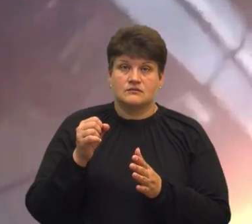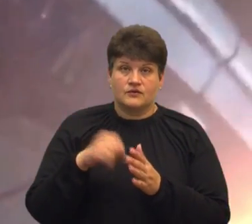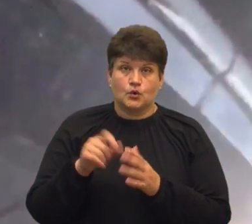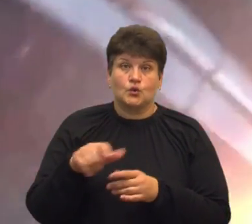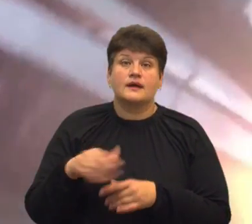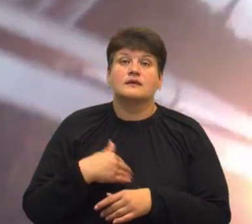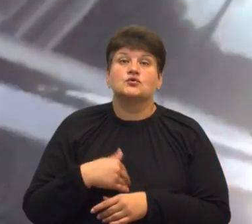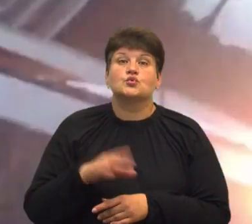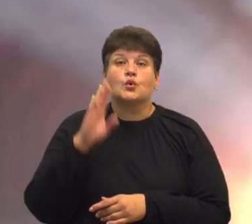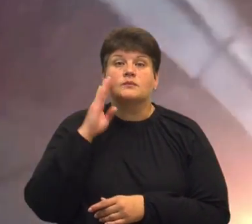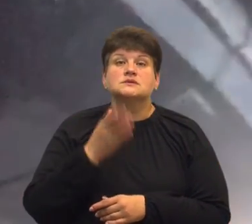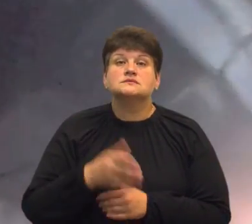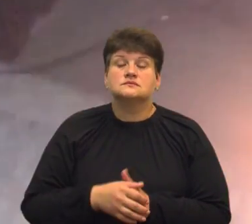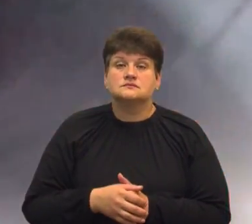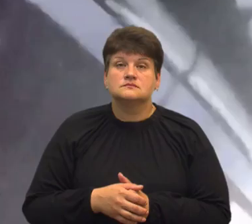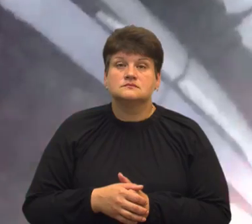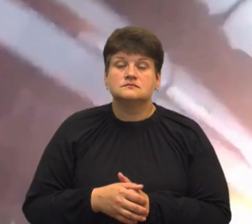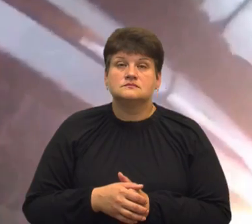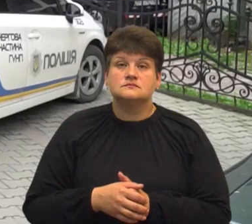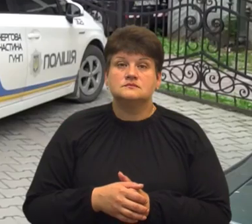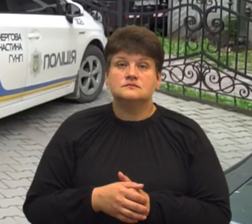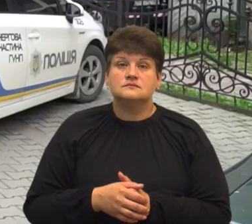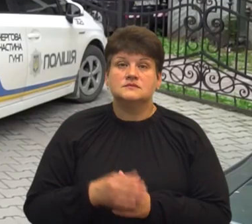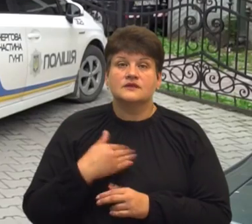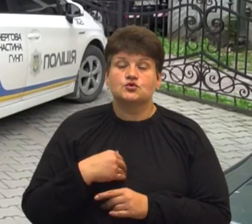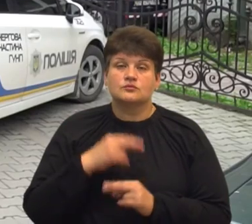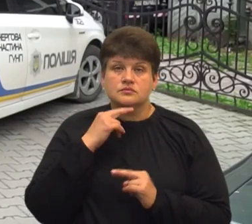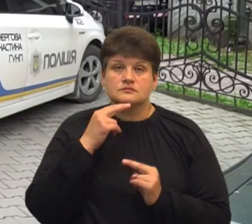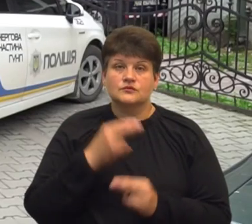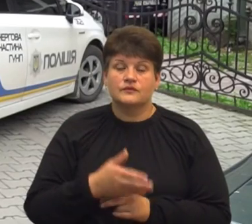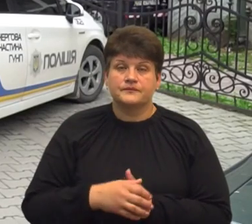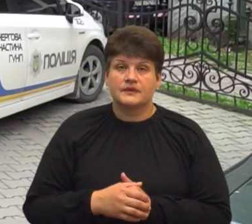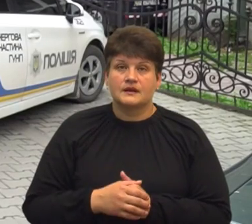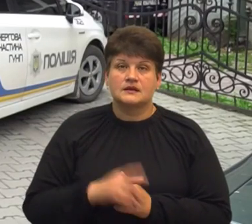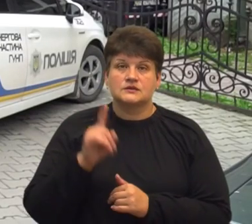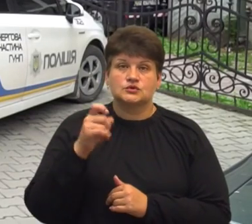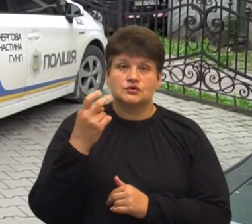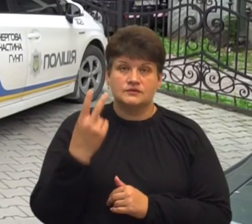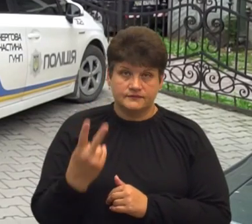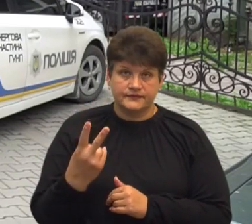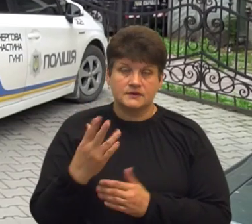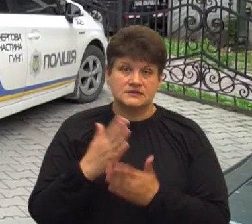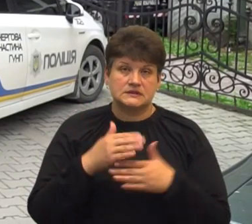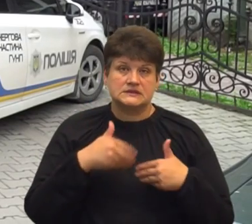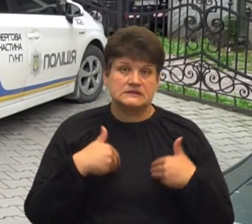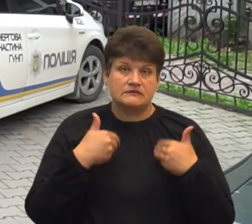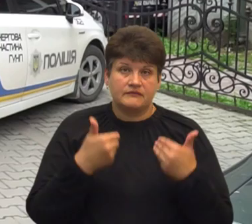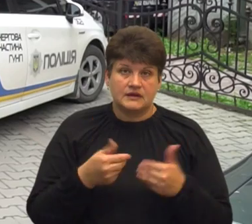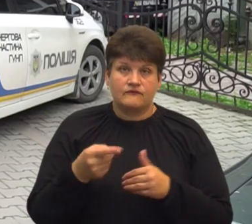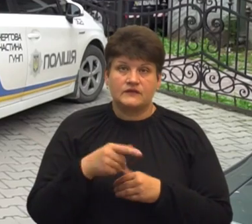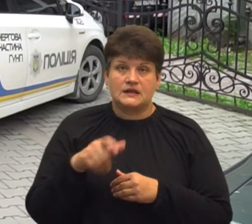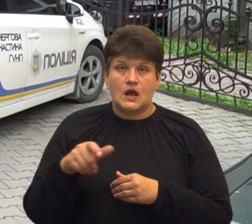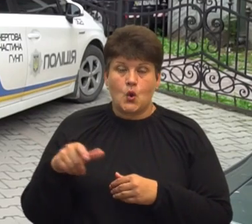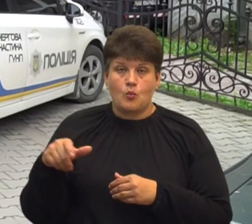Для чого хлопці? Привертати до себе таким чином увагу. На спецлінію 102 почали надходити звернення від тернополян